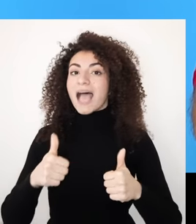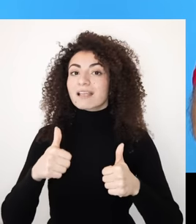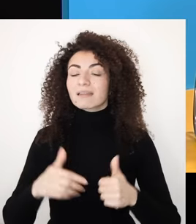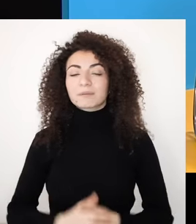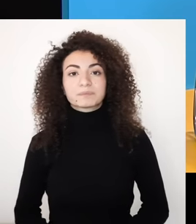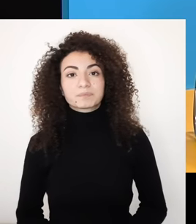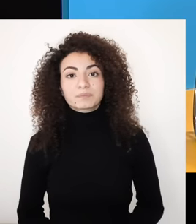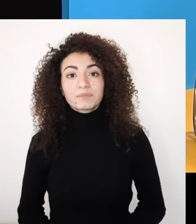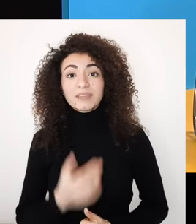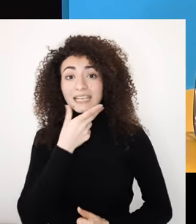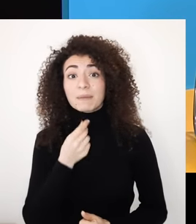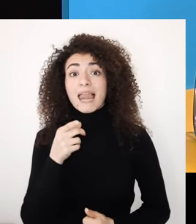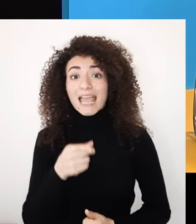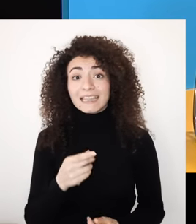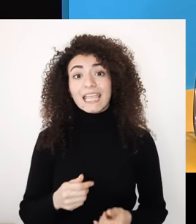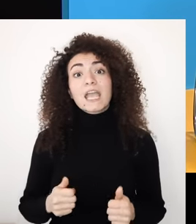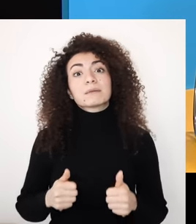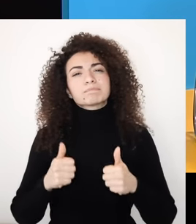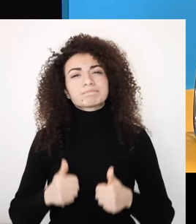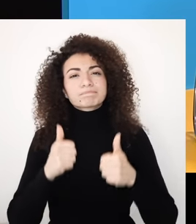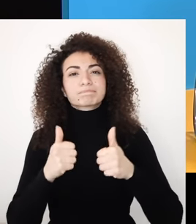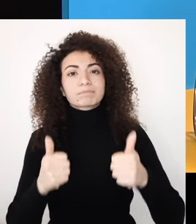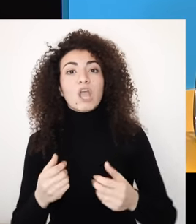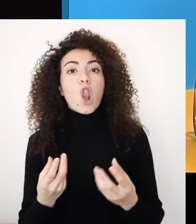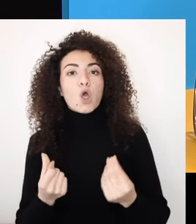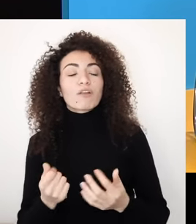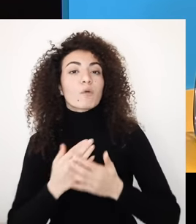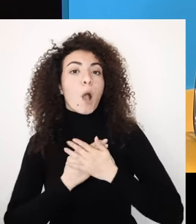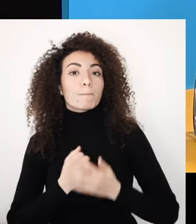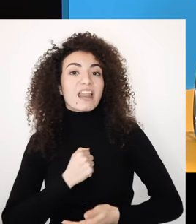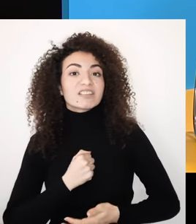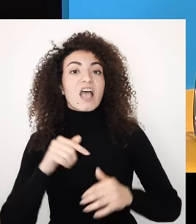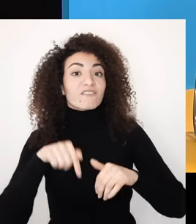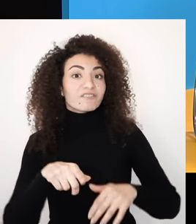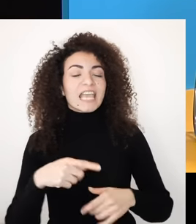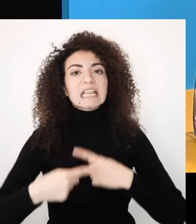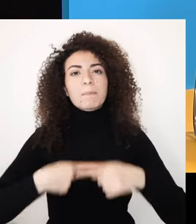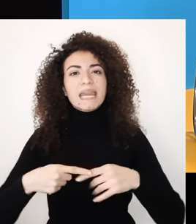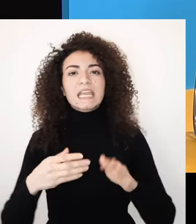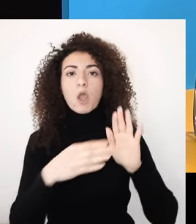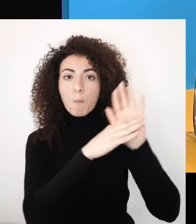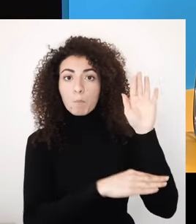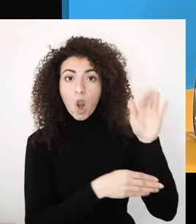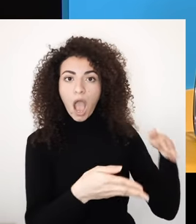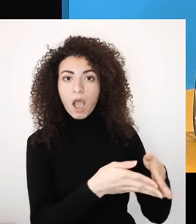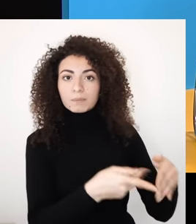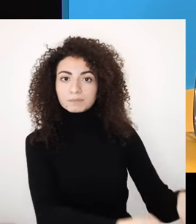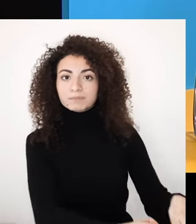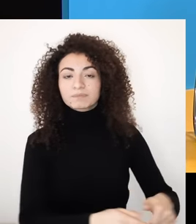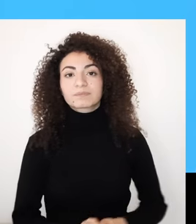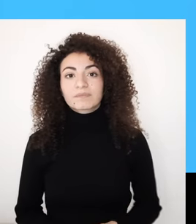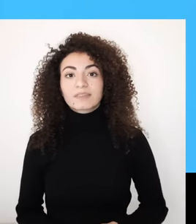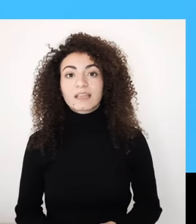المشاكل لتتمكن من تنمية هالإدرة الداخلية بقلبك على النظر بلطف وبمحبة لذاتك وضعنا تمارين